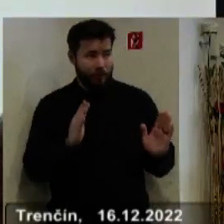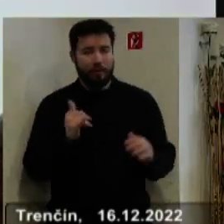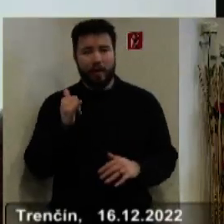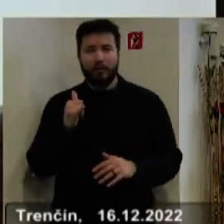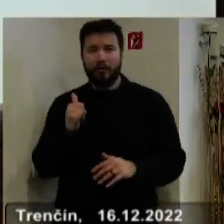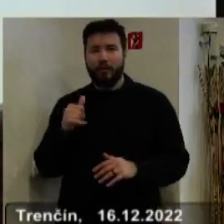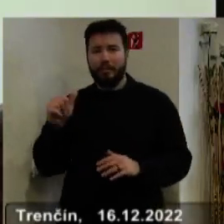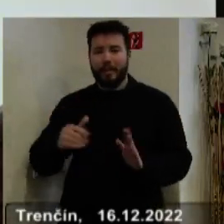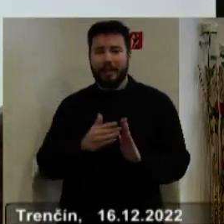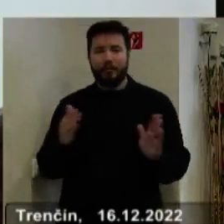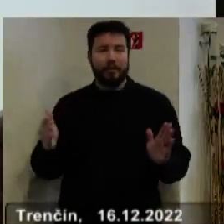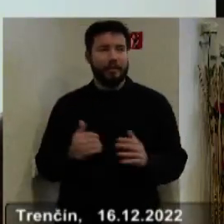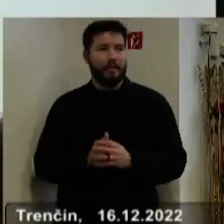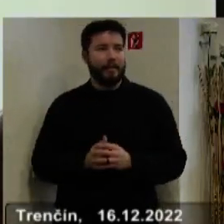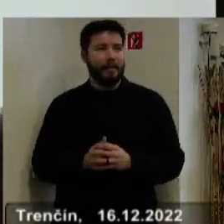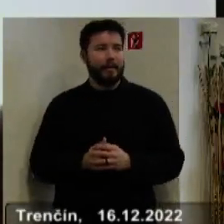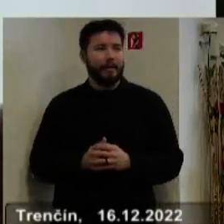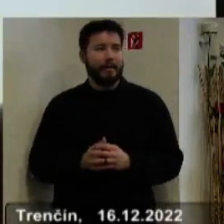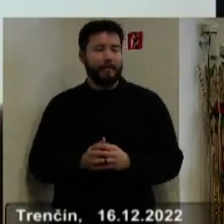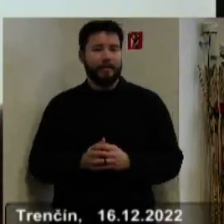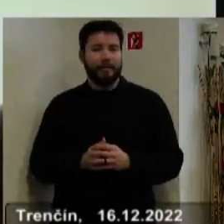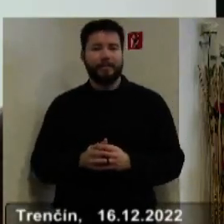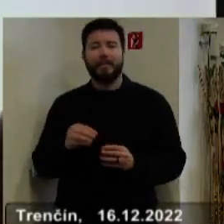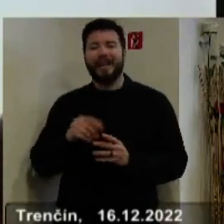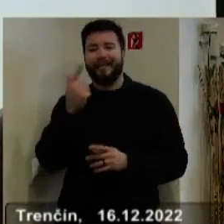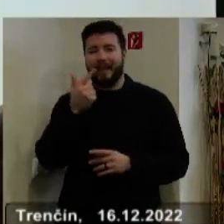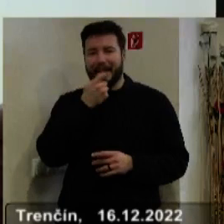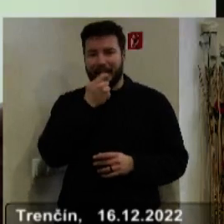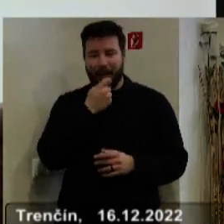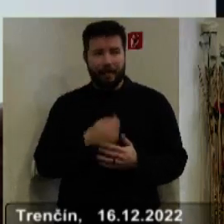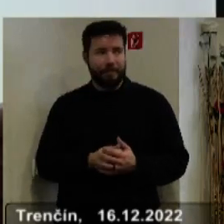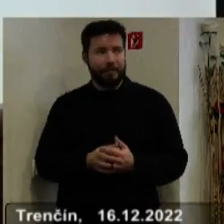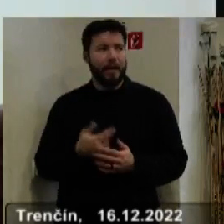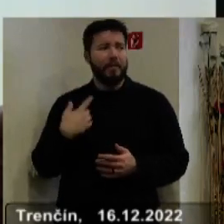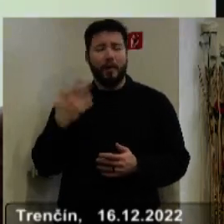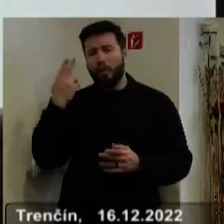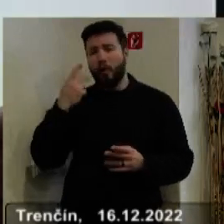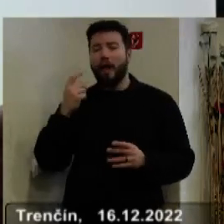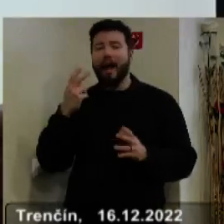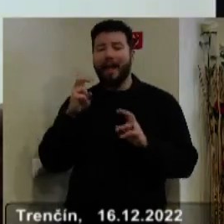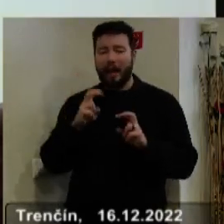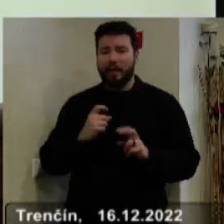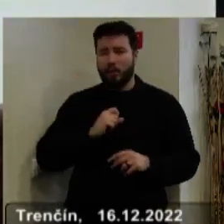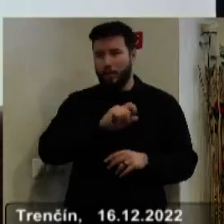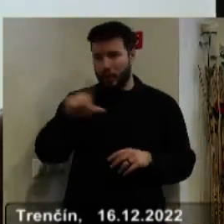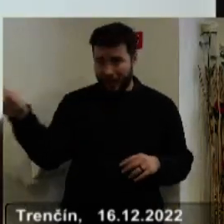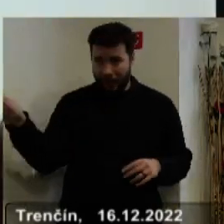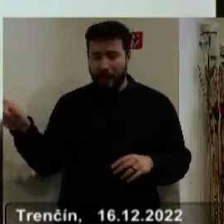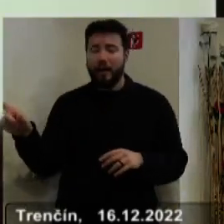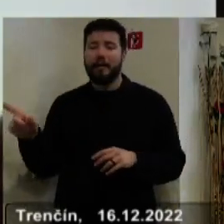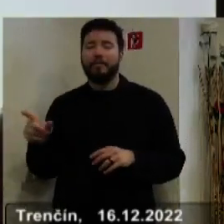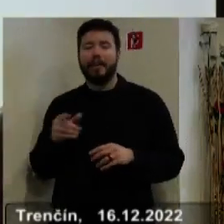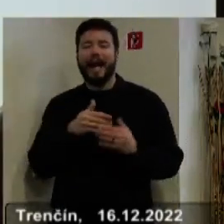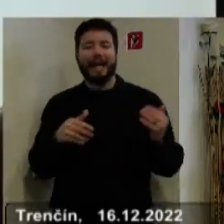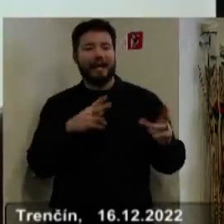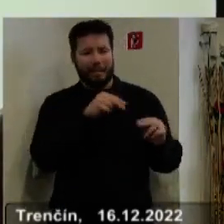mesačne, áno, mesačne. Takže my sme tú analýzu posílali, bola samozrejme nejaký dotaz aj na rade predsedov, takže posílali sme